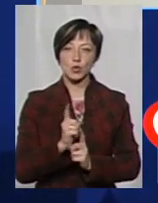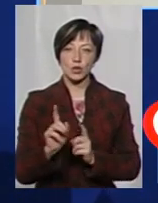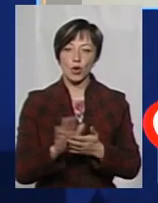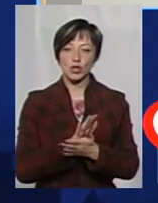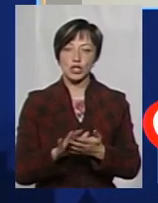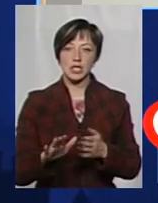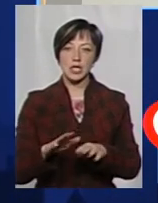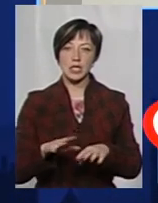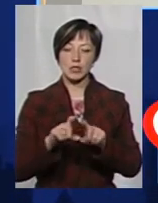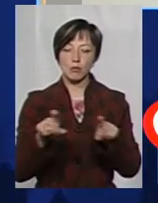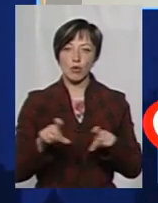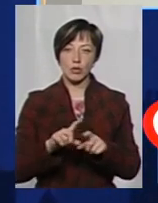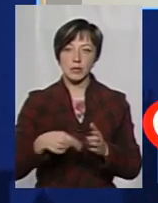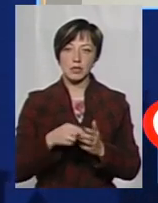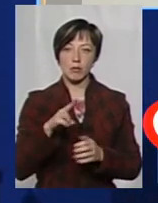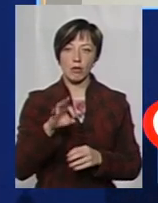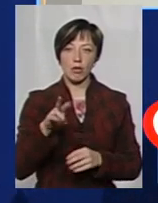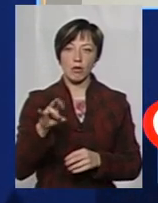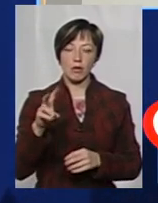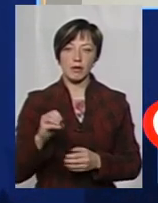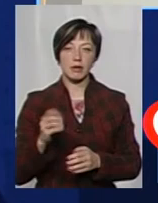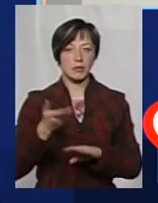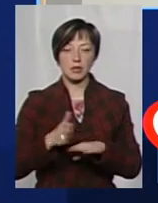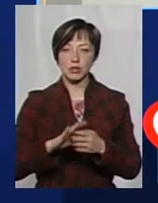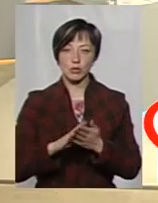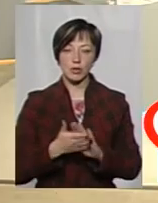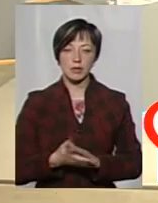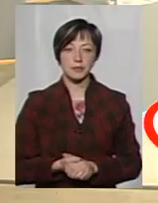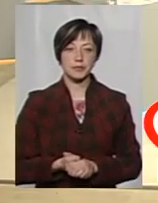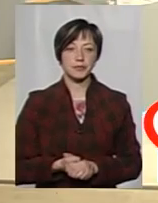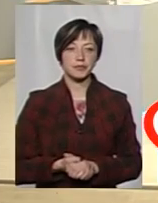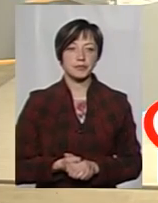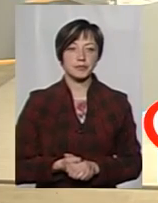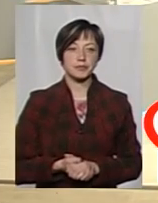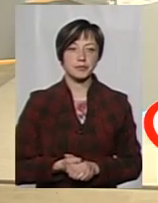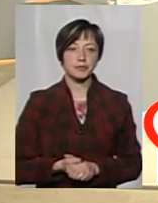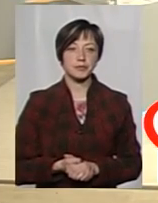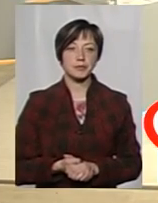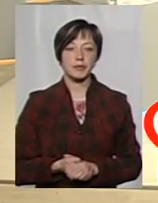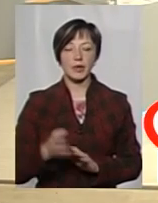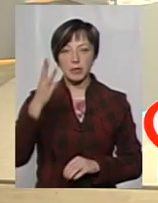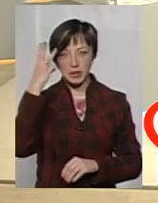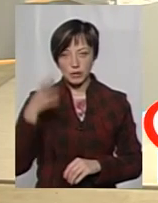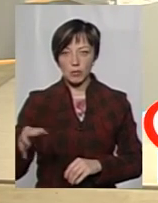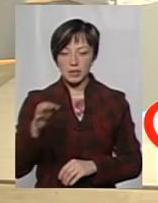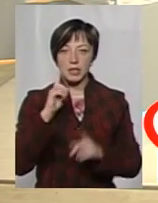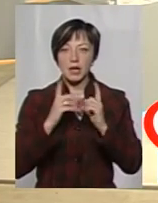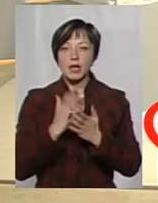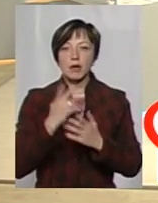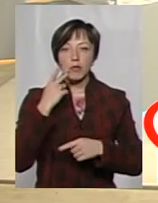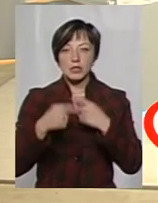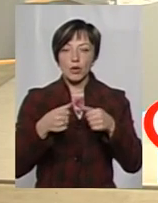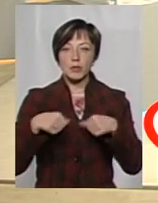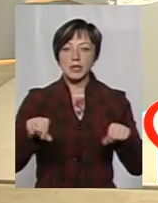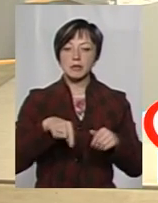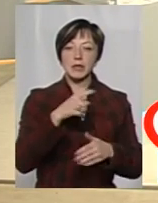очисних споруд у місті Полонному, тому що там критична ситуація, дійсно. В Хмельницькій обласній раді є постійна комісія з питань